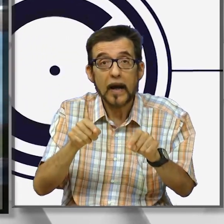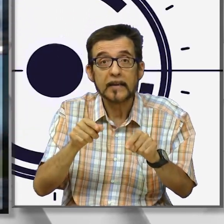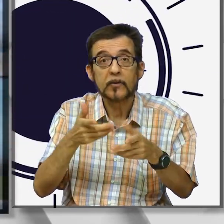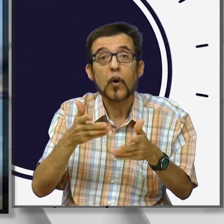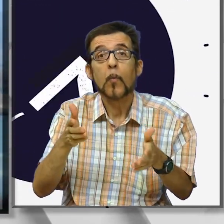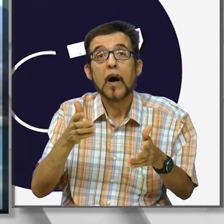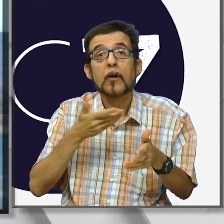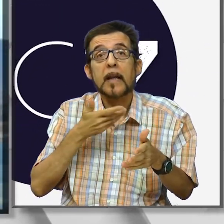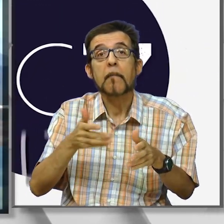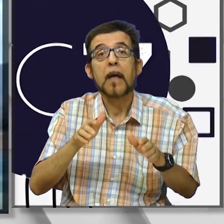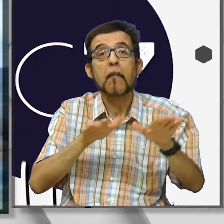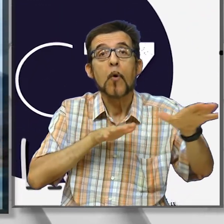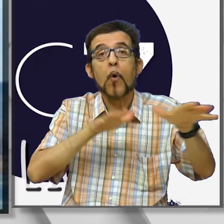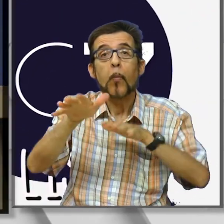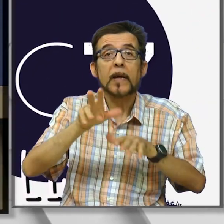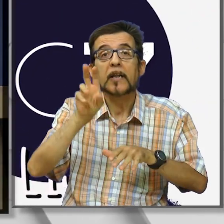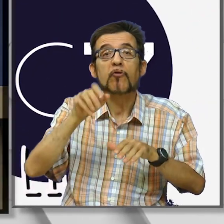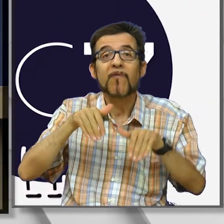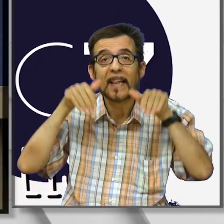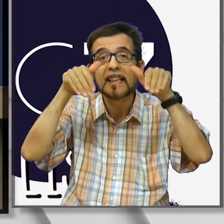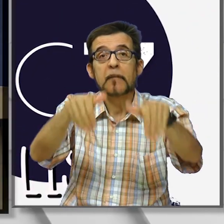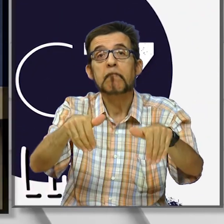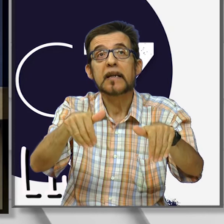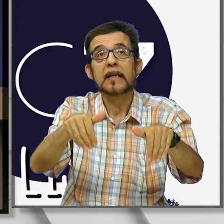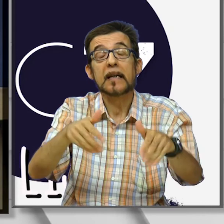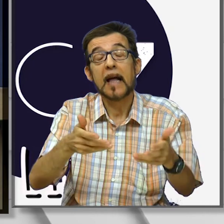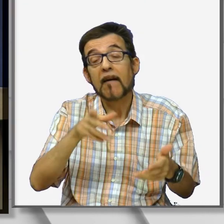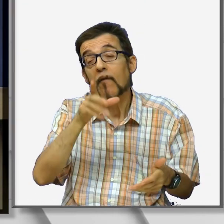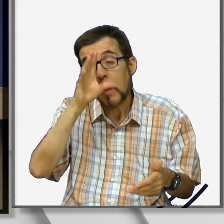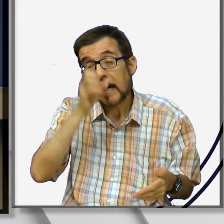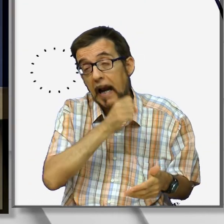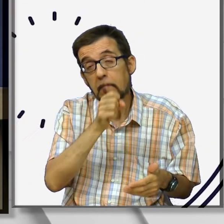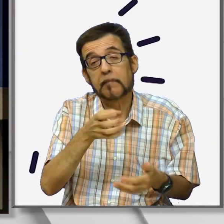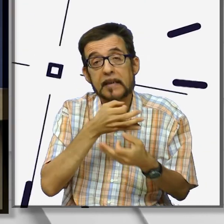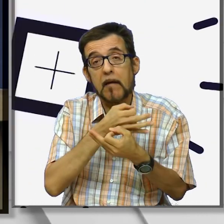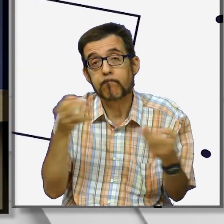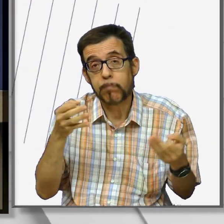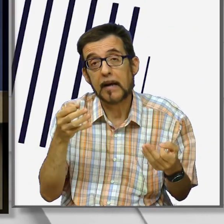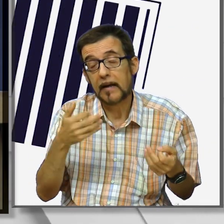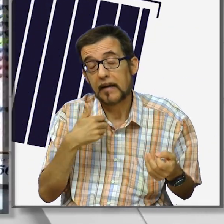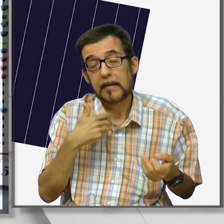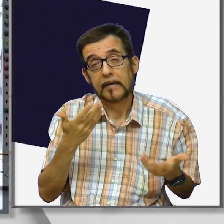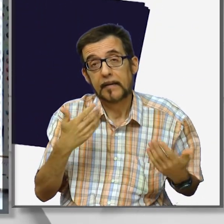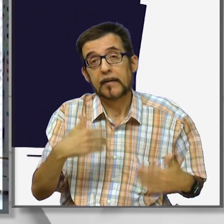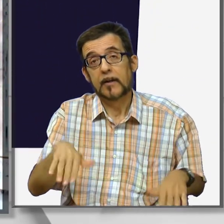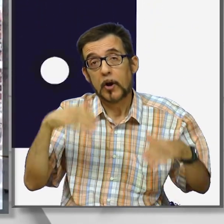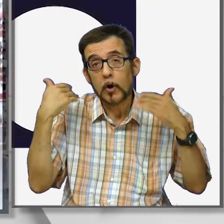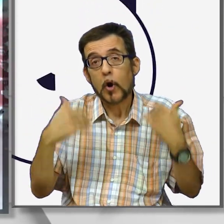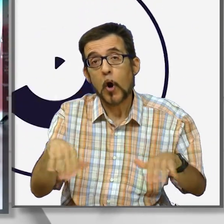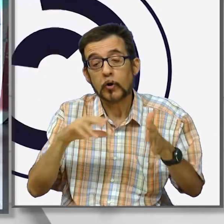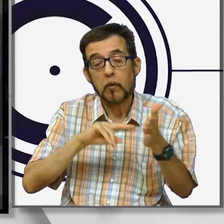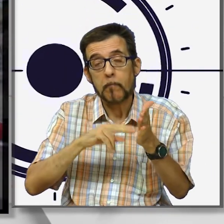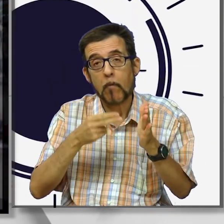invece ne abbiamo 15-20 mila, voi capite molto bene che sarebbe un grossissimo